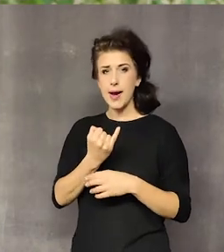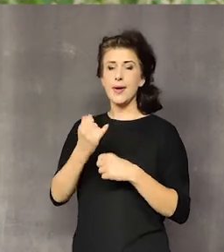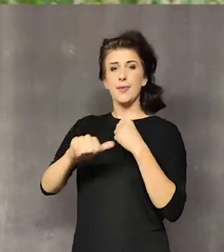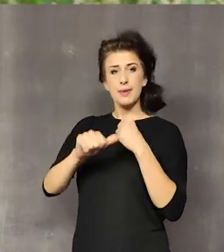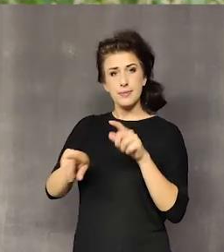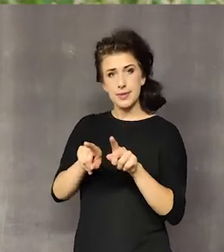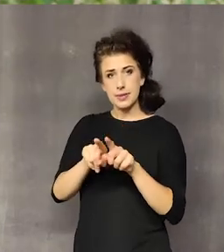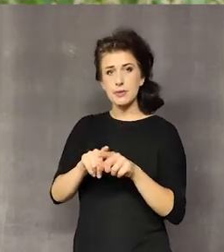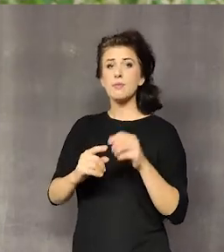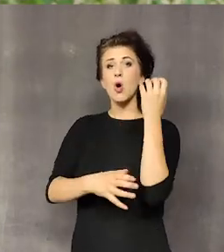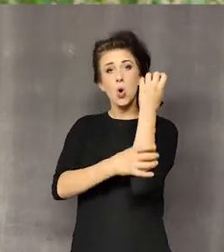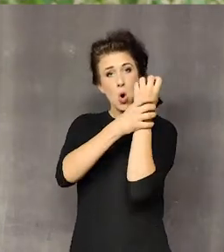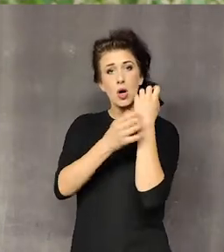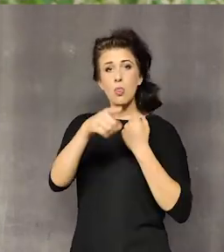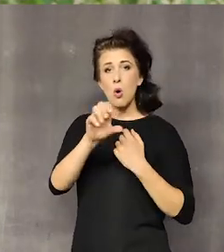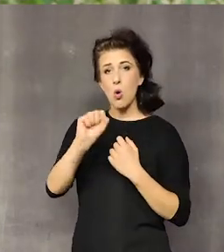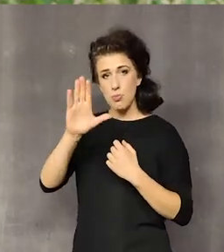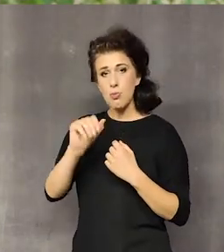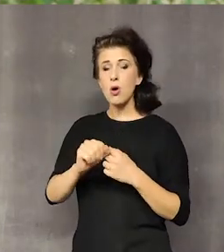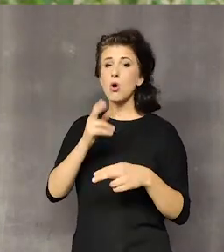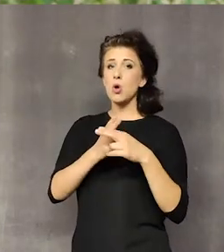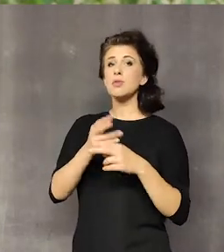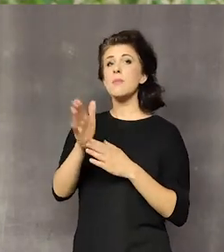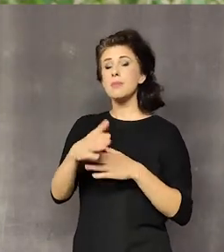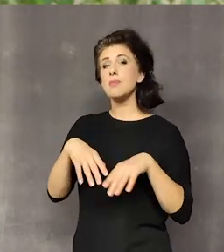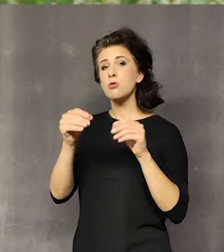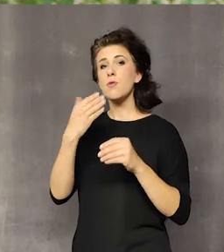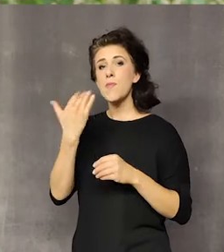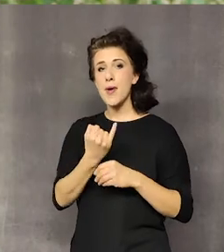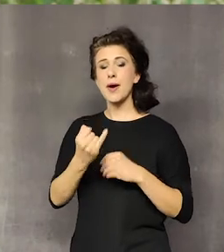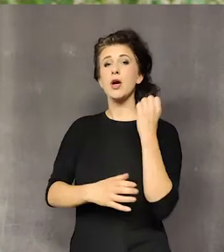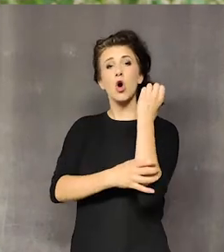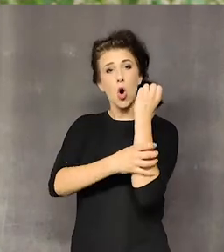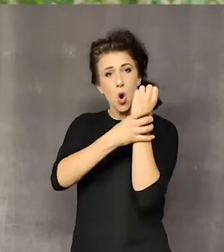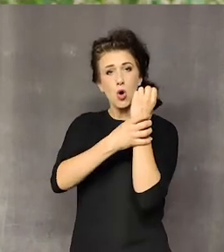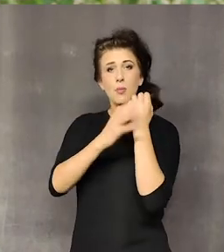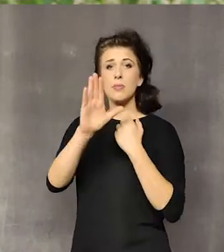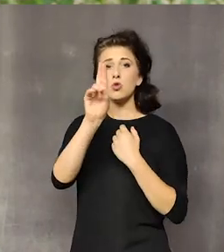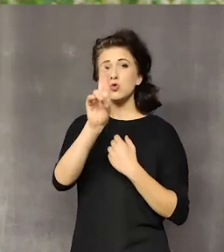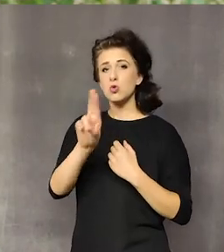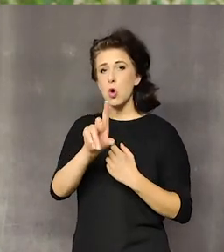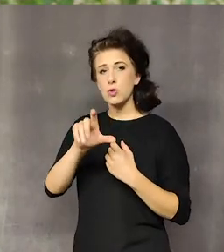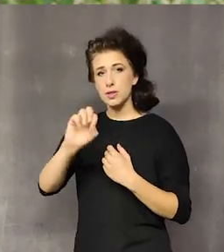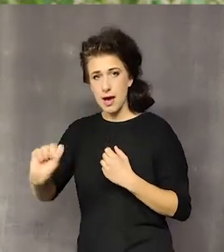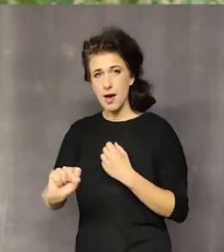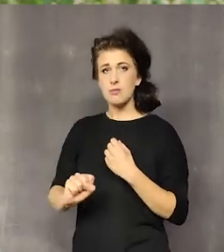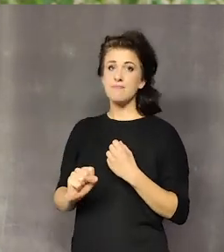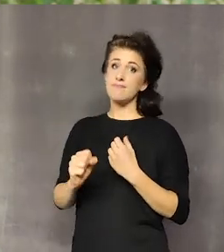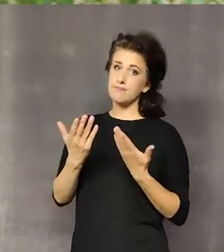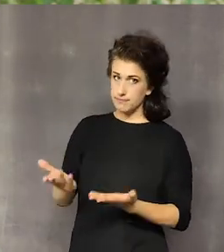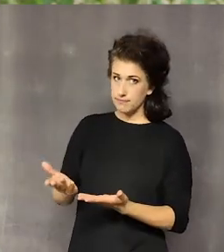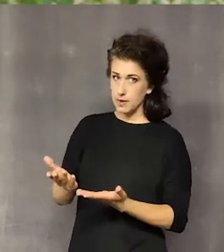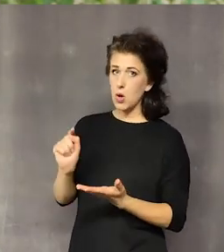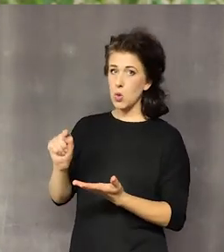Kora dębu, koniec marca do początku maja. Kora brzozy i tu jest właśnie mały myk.